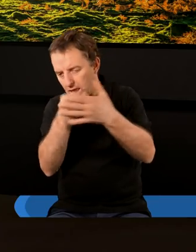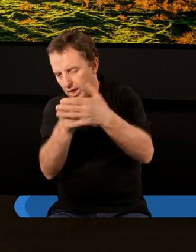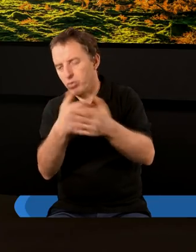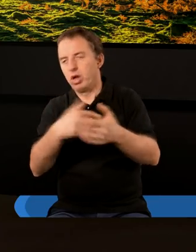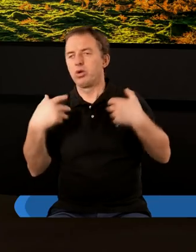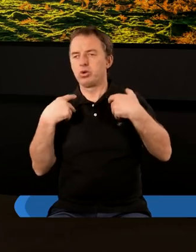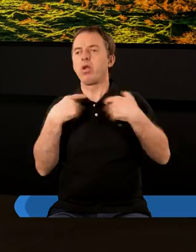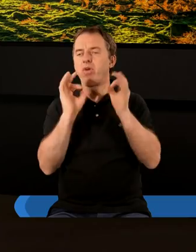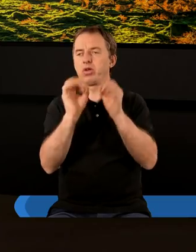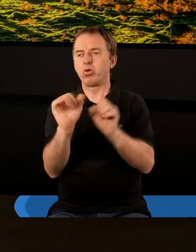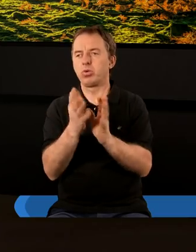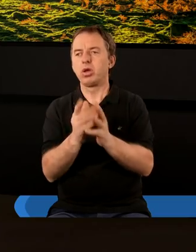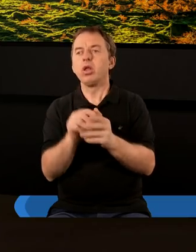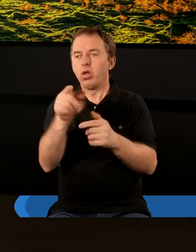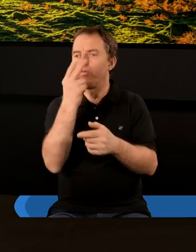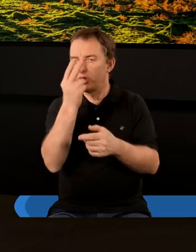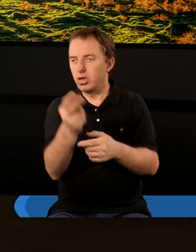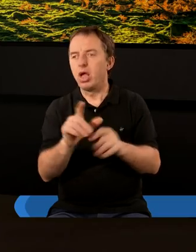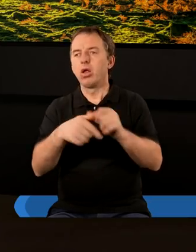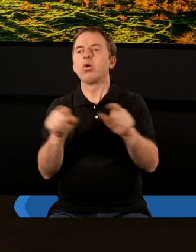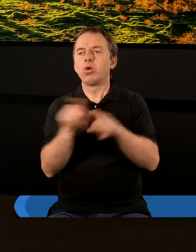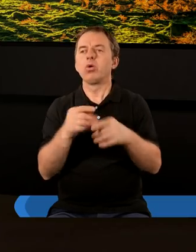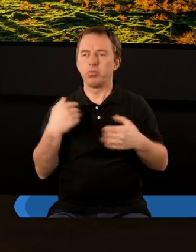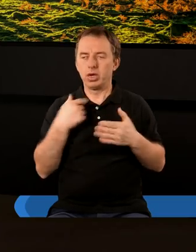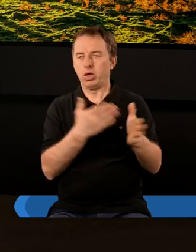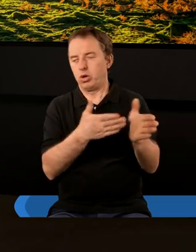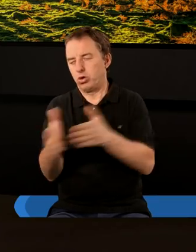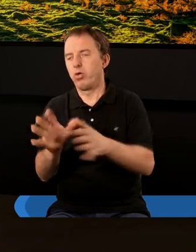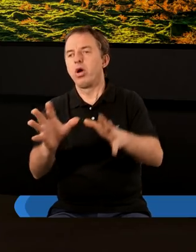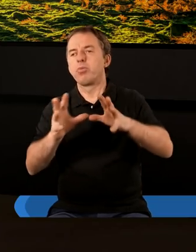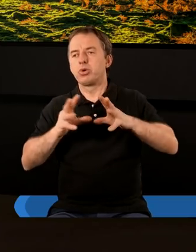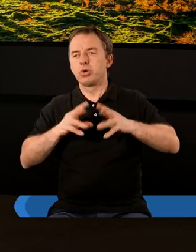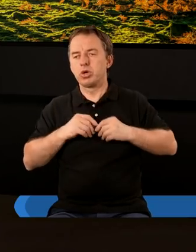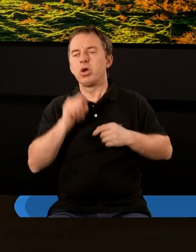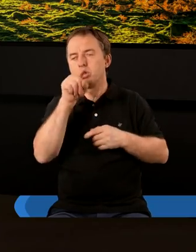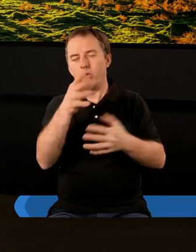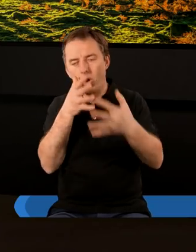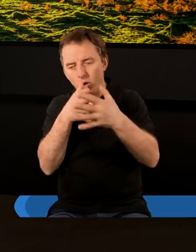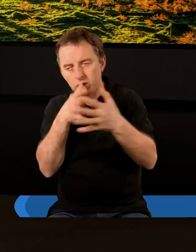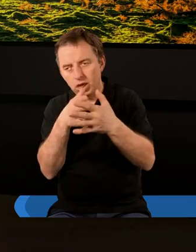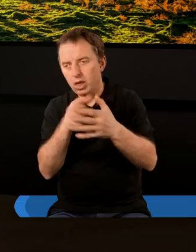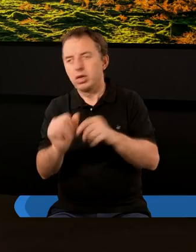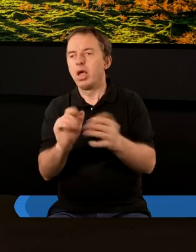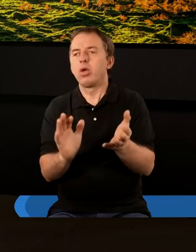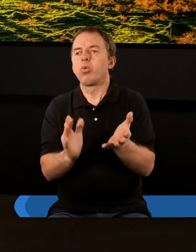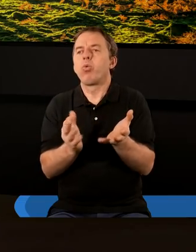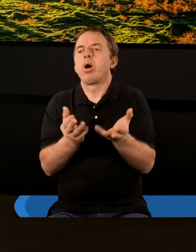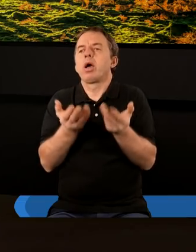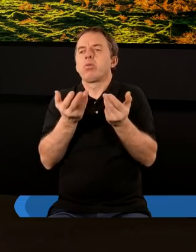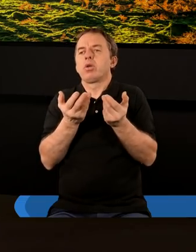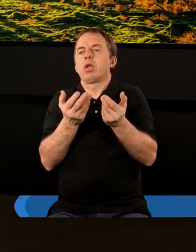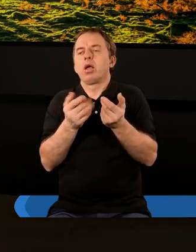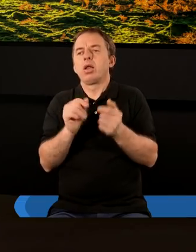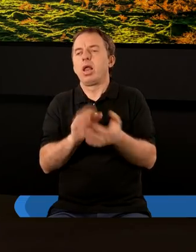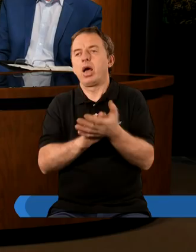nasze życie we właściwy sposób tak jak On to widzi ale żebyśmy my byli gotowi przyjąć tą ocenę ona nie jest łatwa to nie